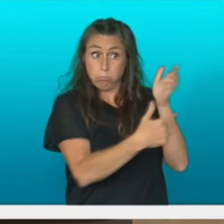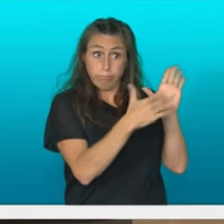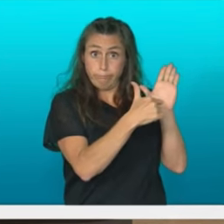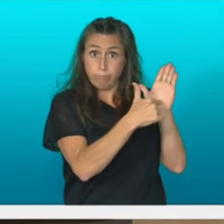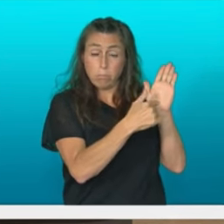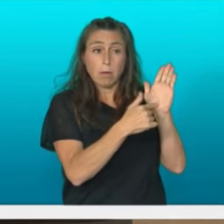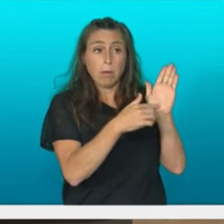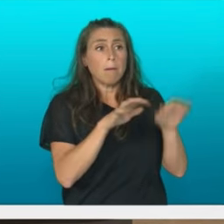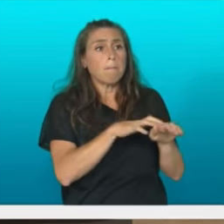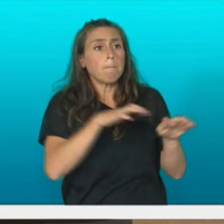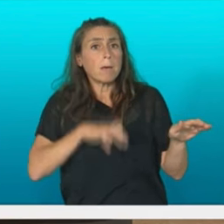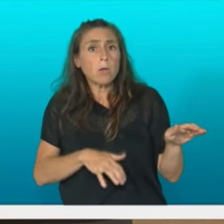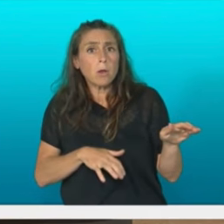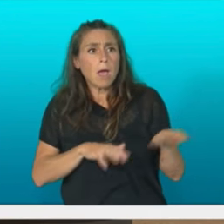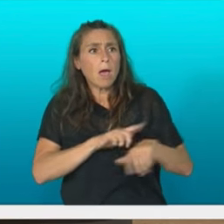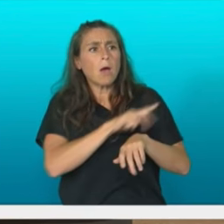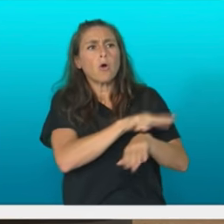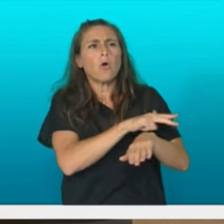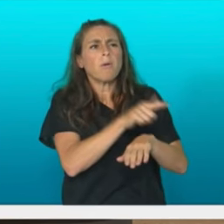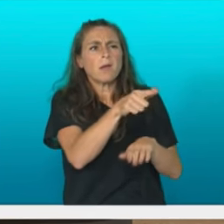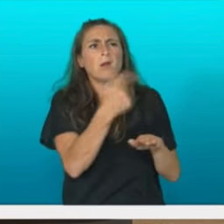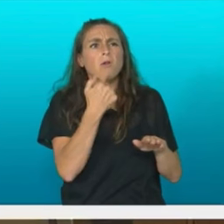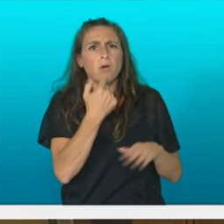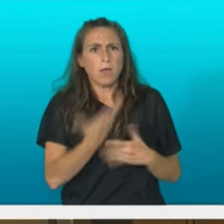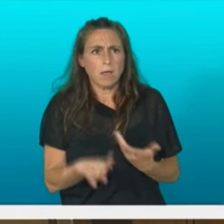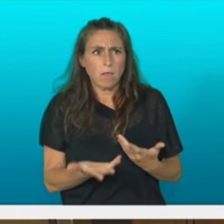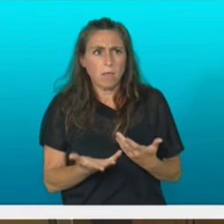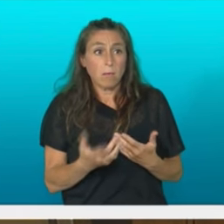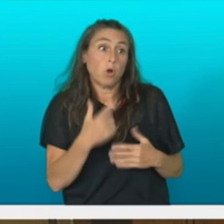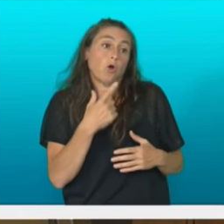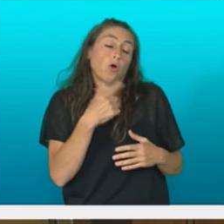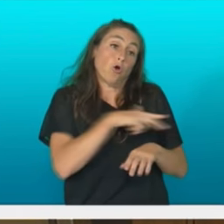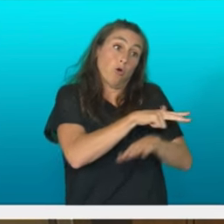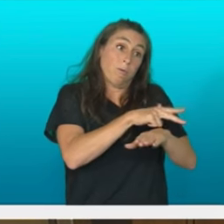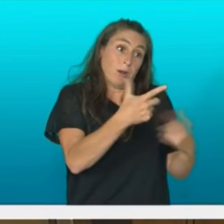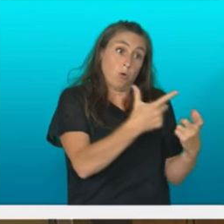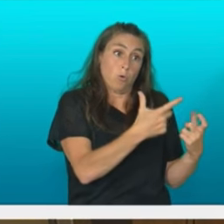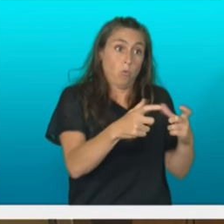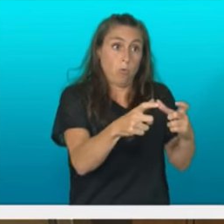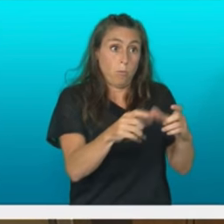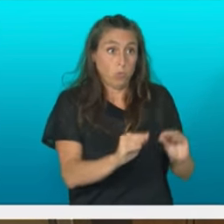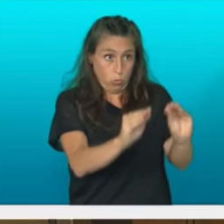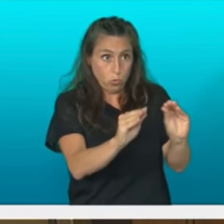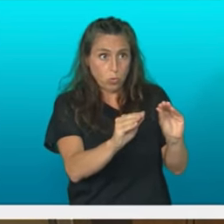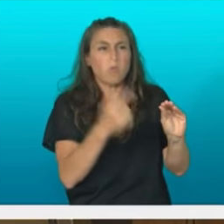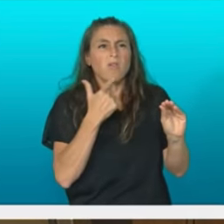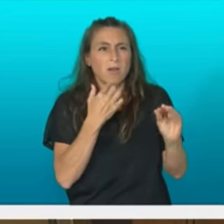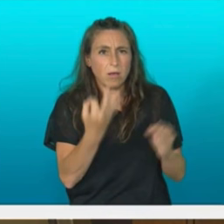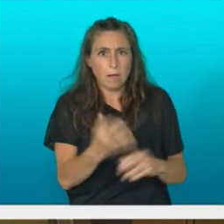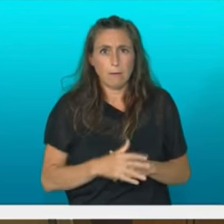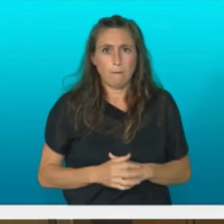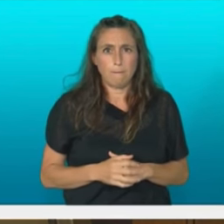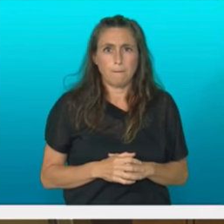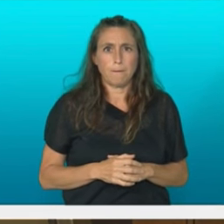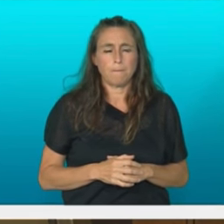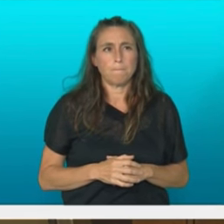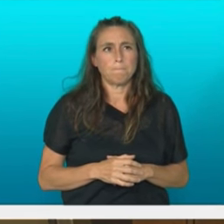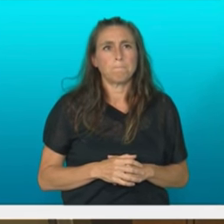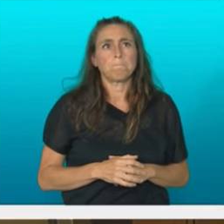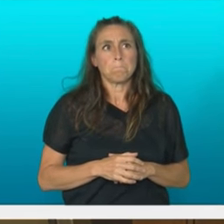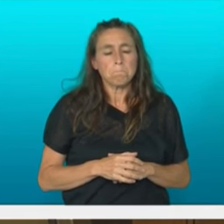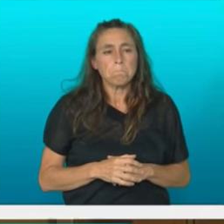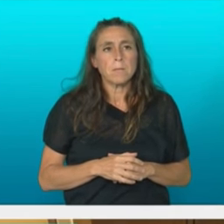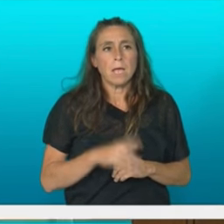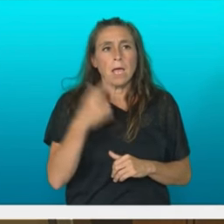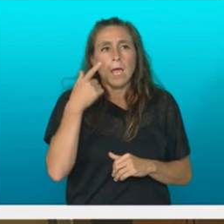zer dion gobernu honek edo gobernu zati honek eta erren nuntzia bat ikusi dut zure diskurtsean